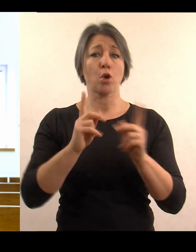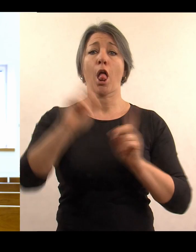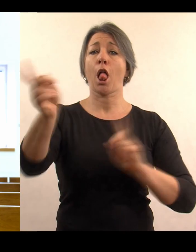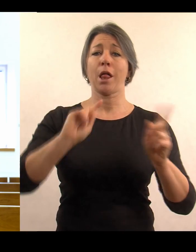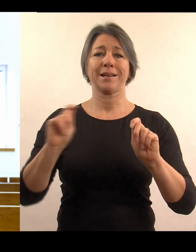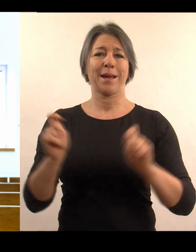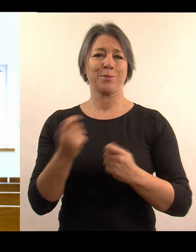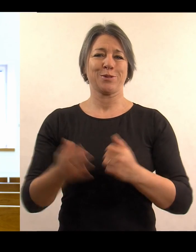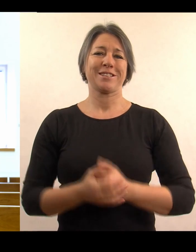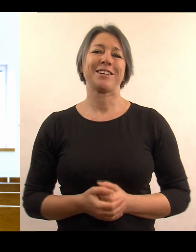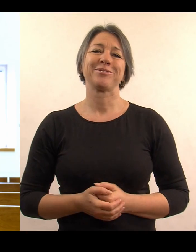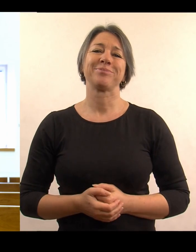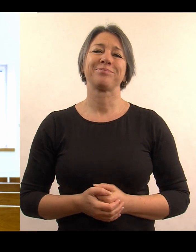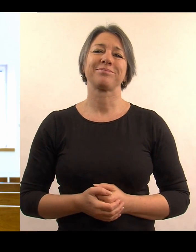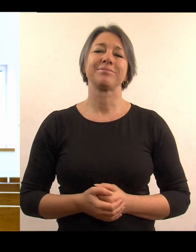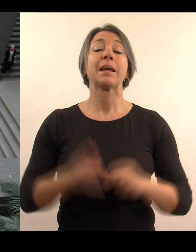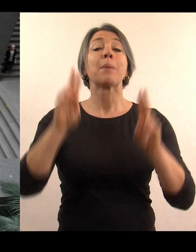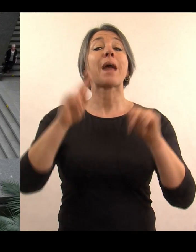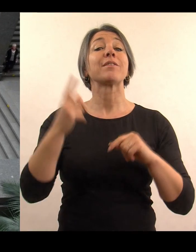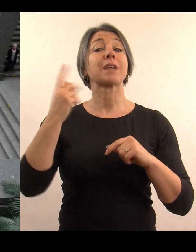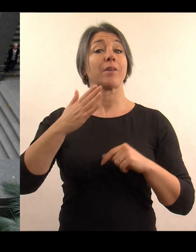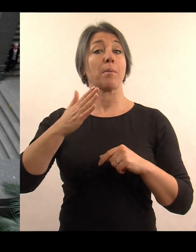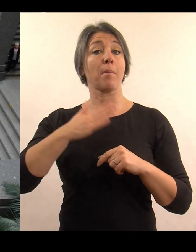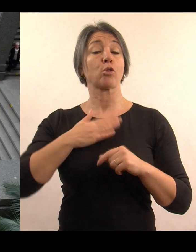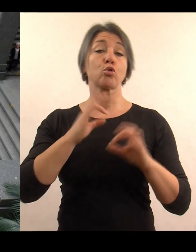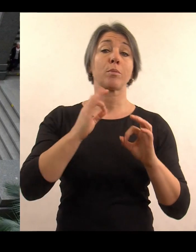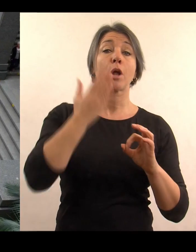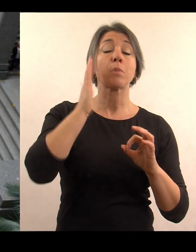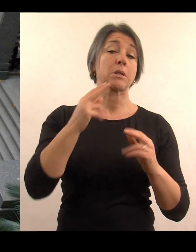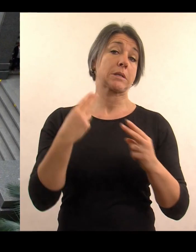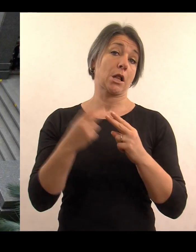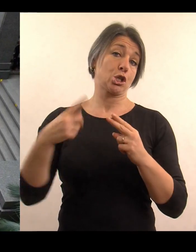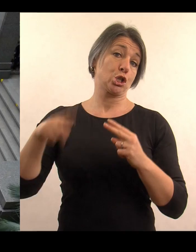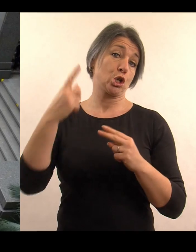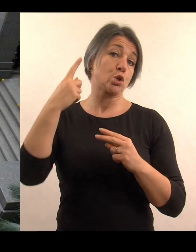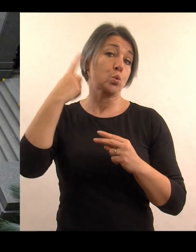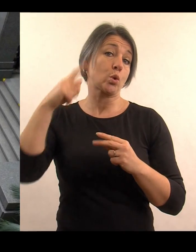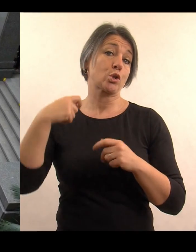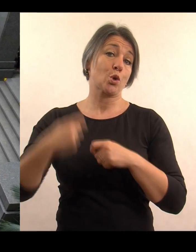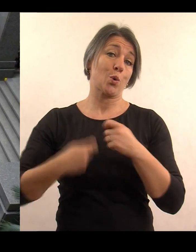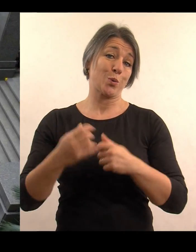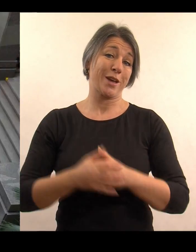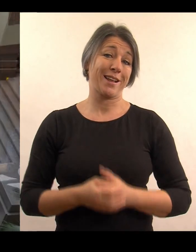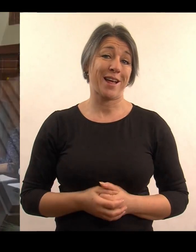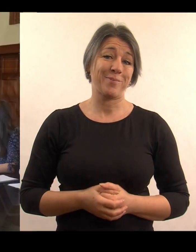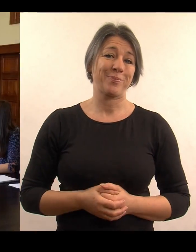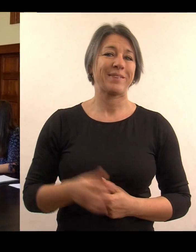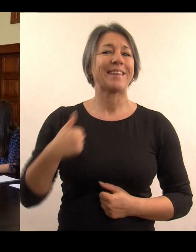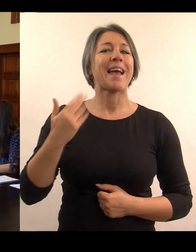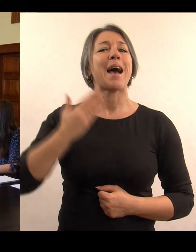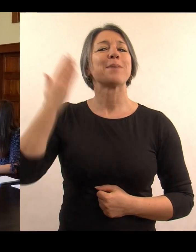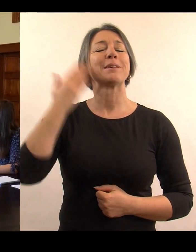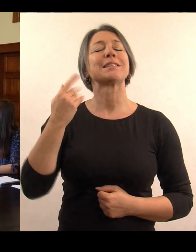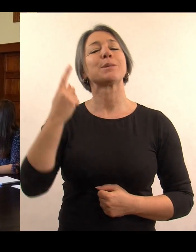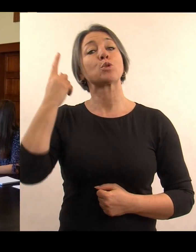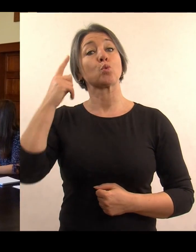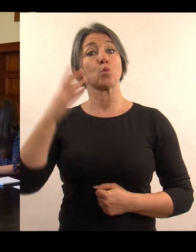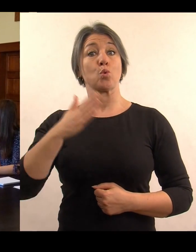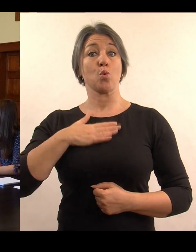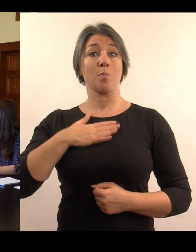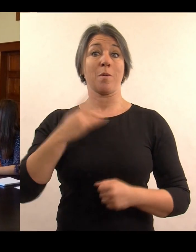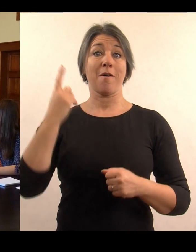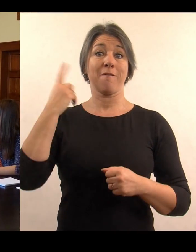že naše fakulta je taková, jakou si ji uděláš. Kdybych to měla popsat jednoduše, tak studium na naší fakultě je hodně